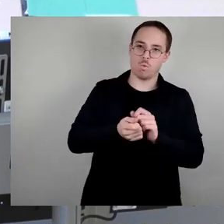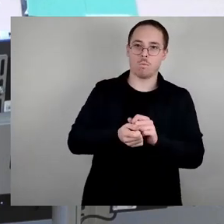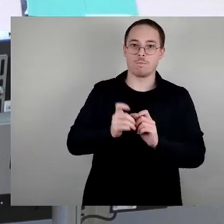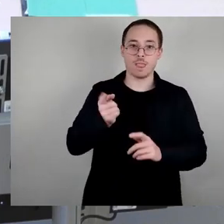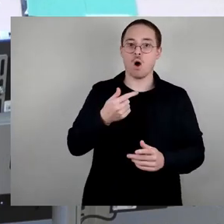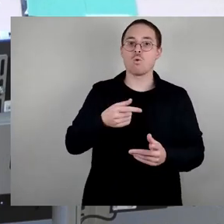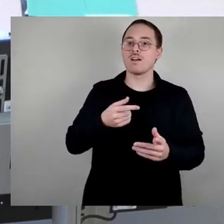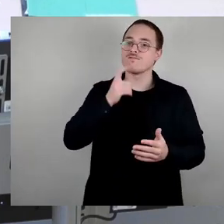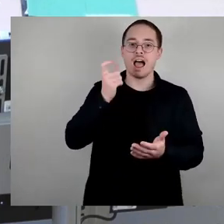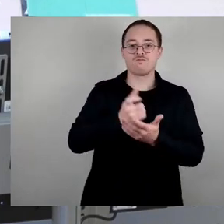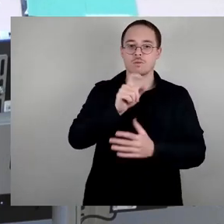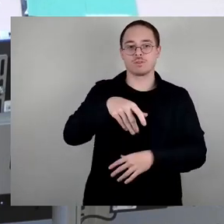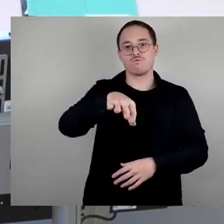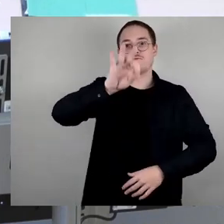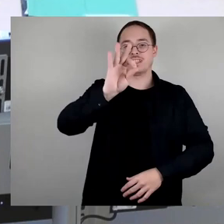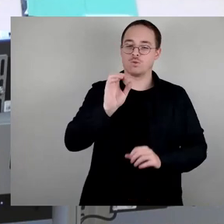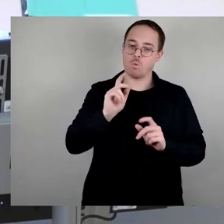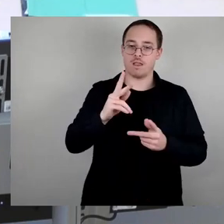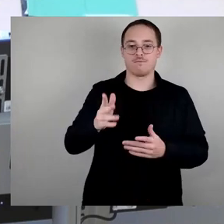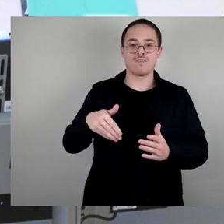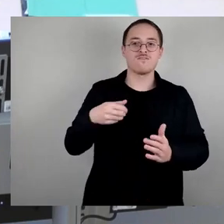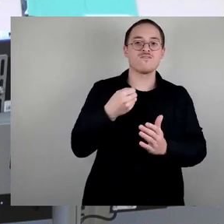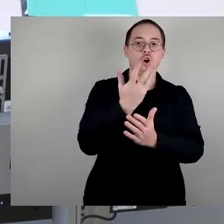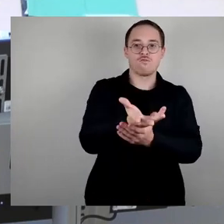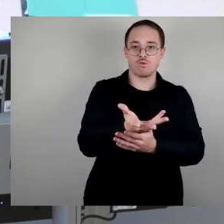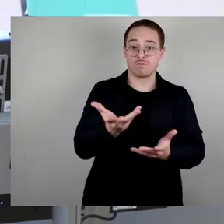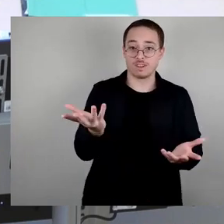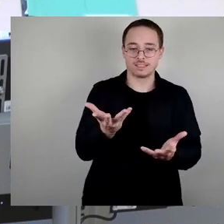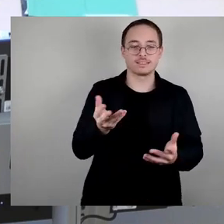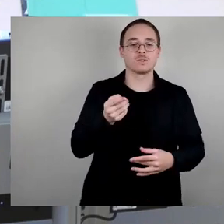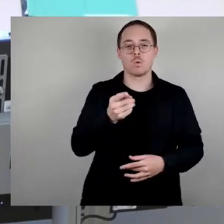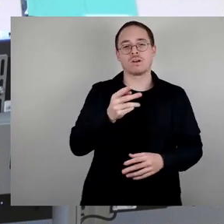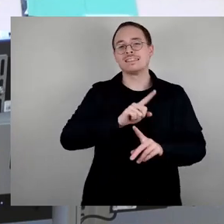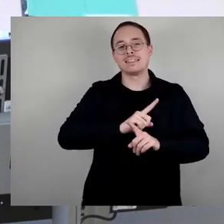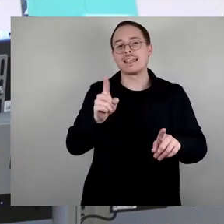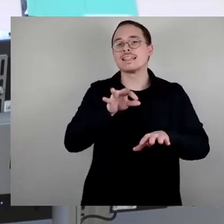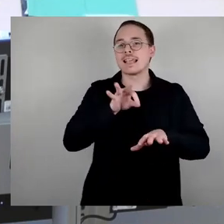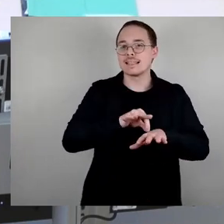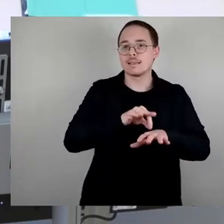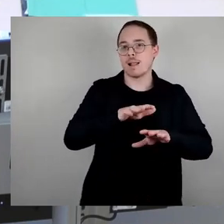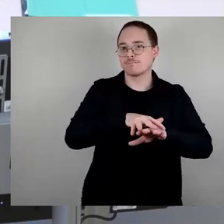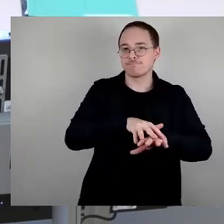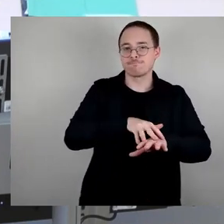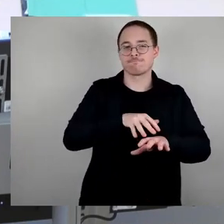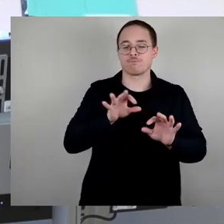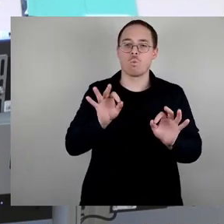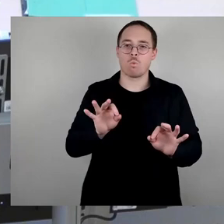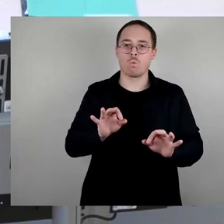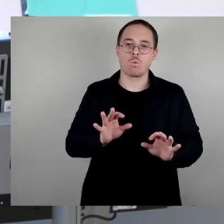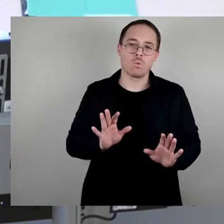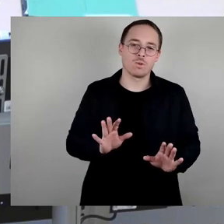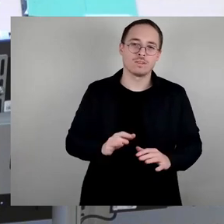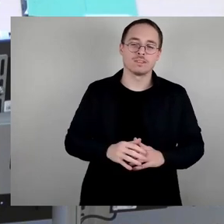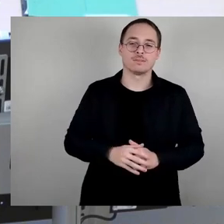Provokation sein, gar eine Art von Statement, das glaube ich nicht. Der Beirat für Erinnerungskultur wird auch hier